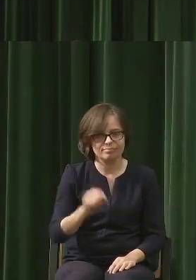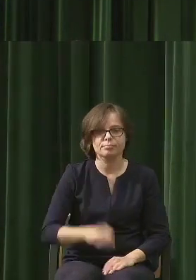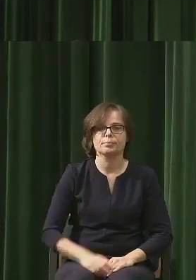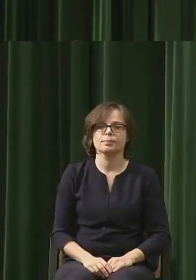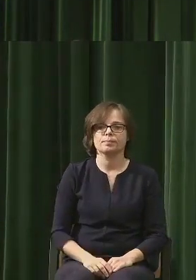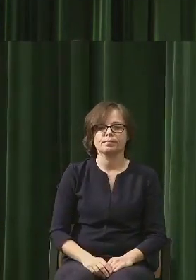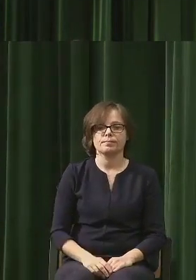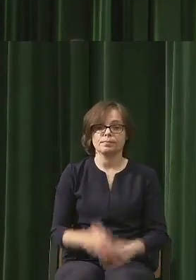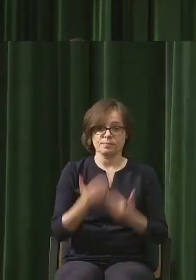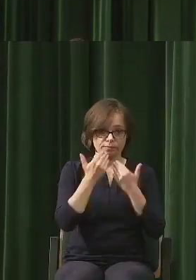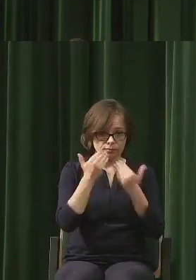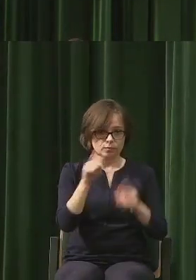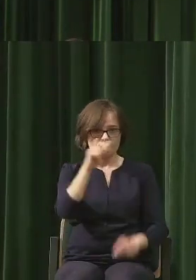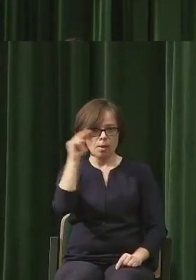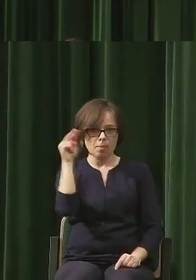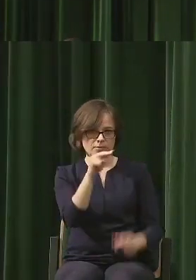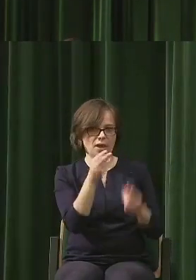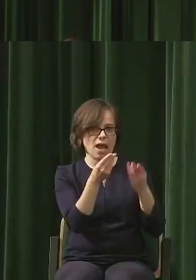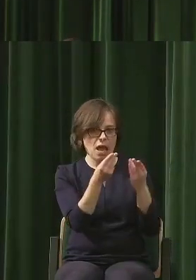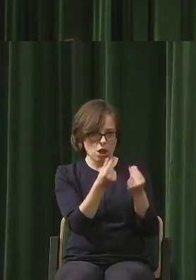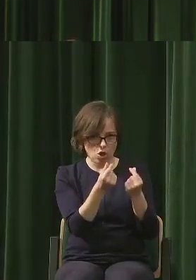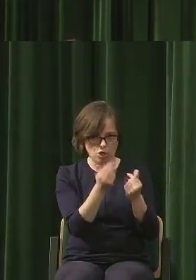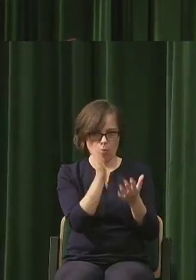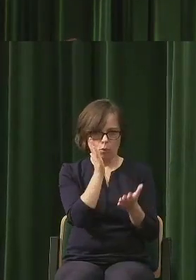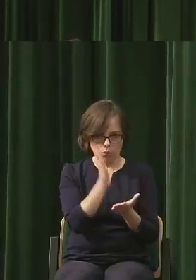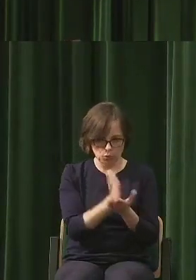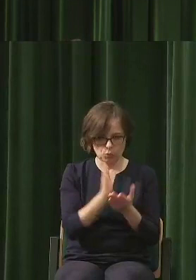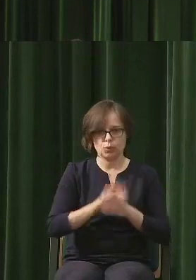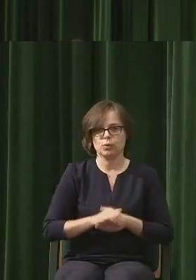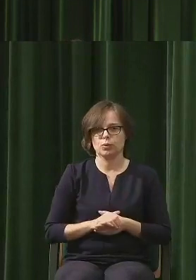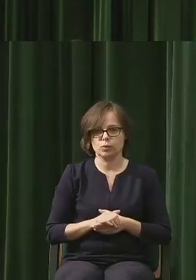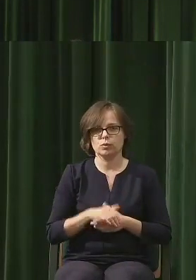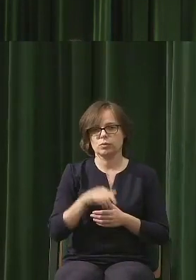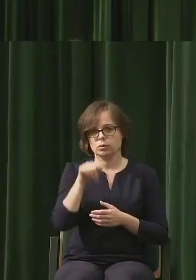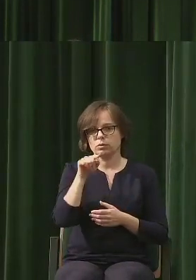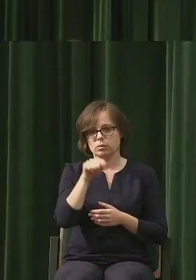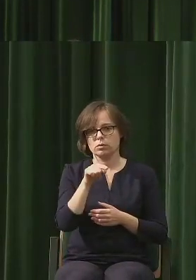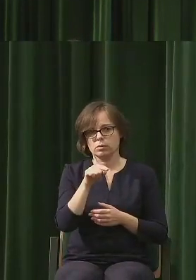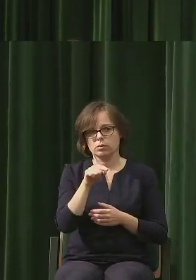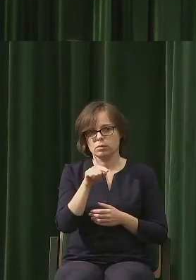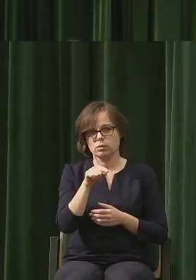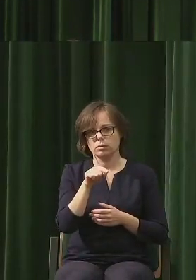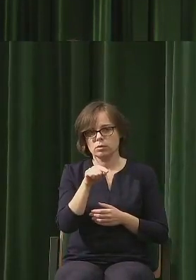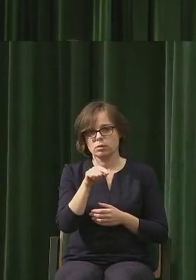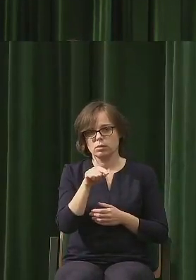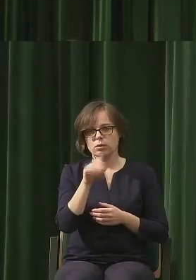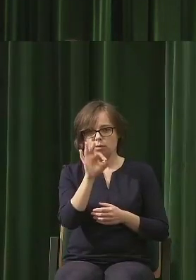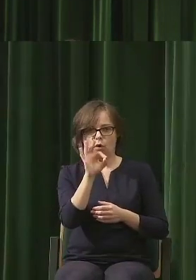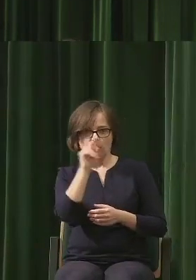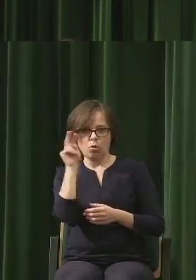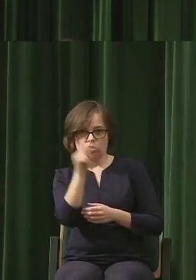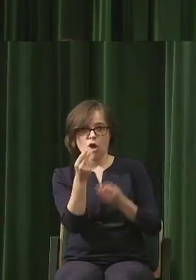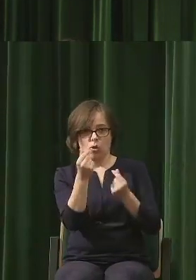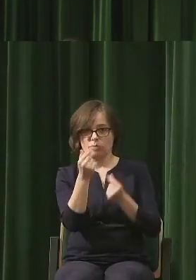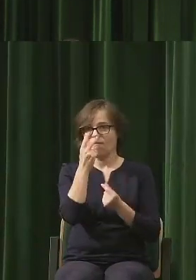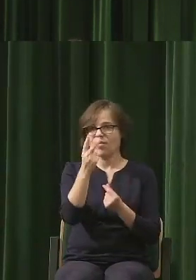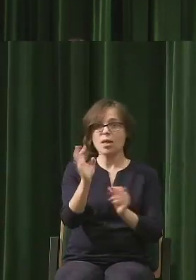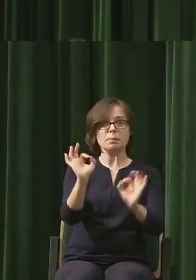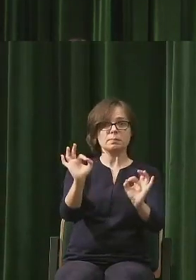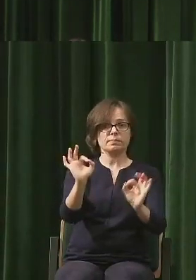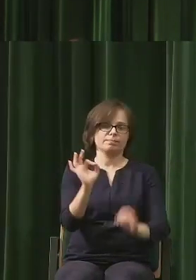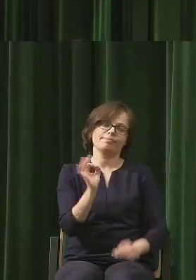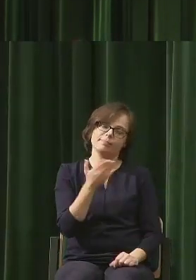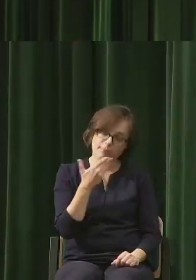Dziękuję bardzo. Mamy perspektywę ekonomisty, przedstawiającego perspektywę ekonomiczną i jak widzimy dobrze nie jest, ale